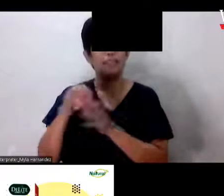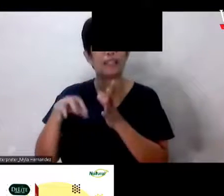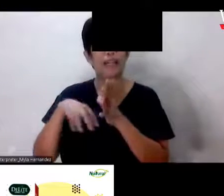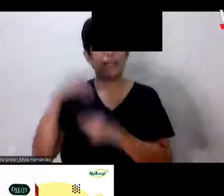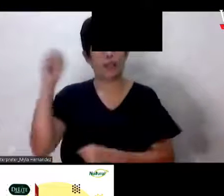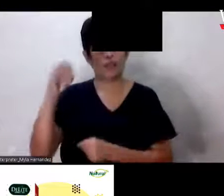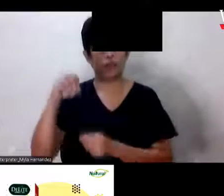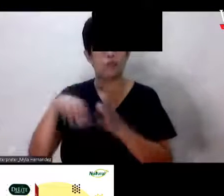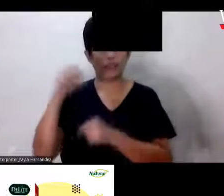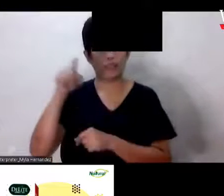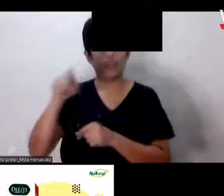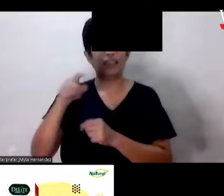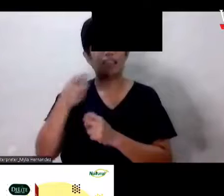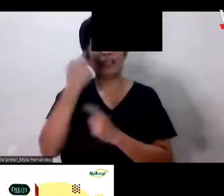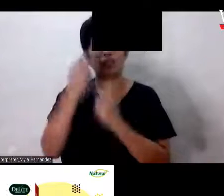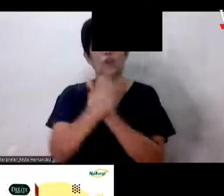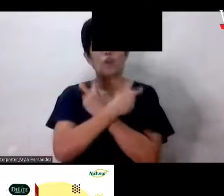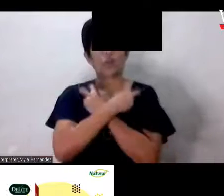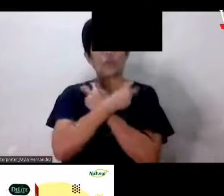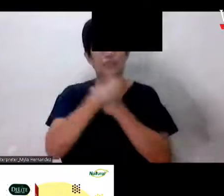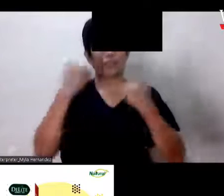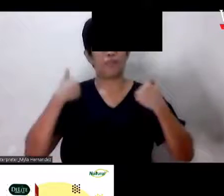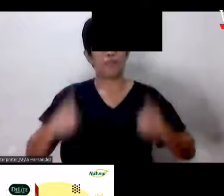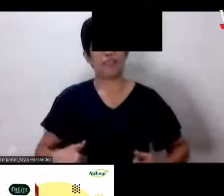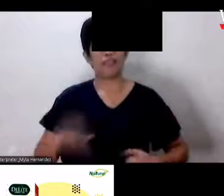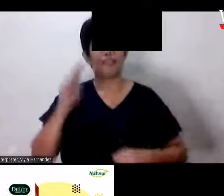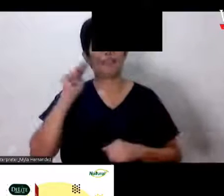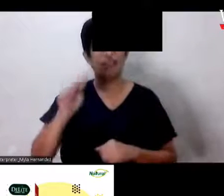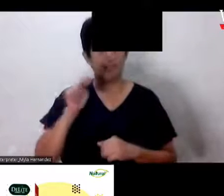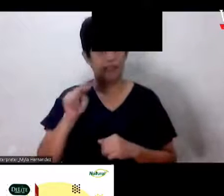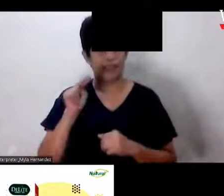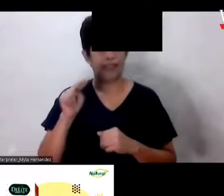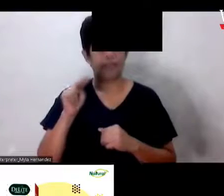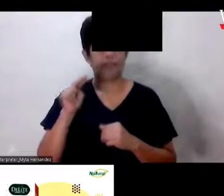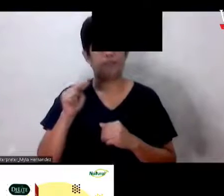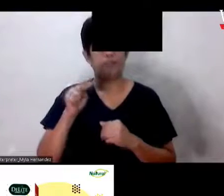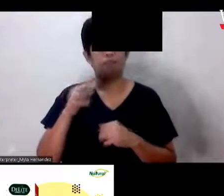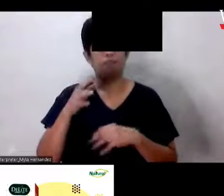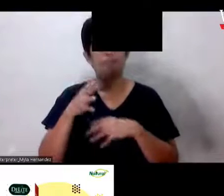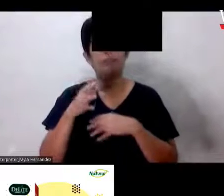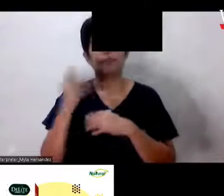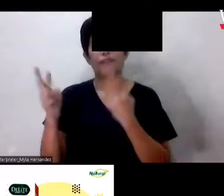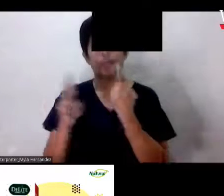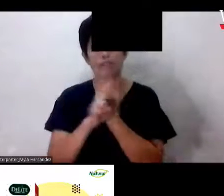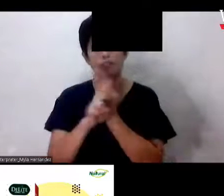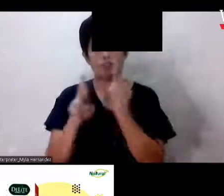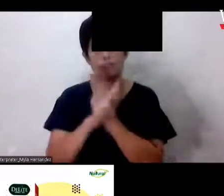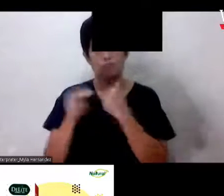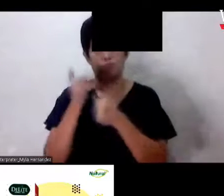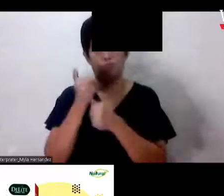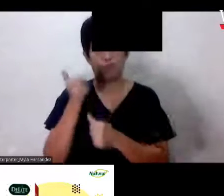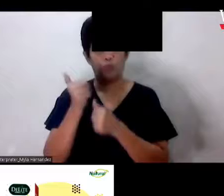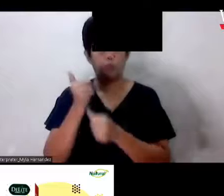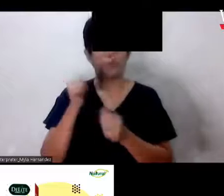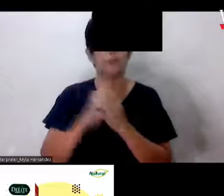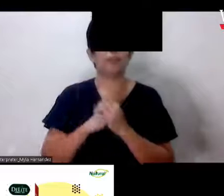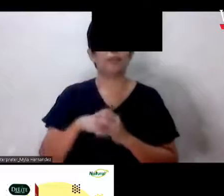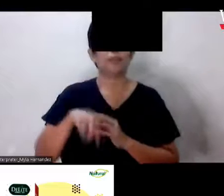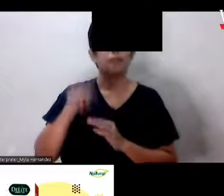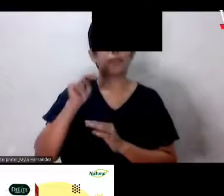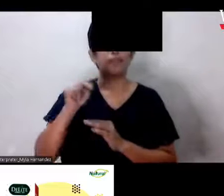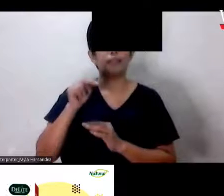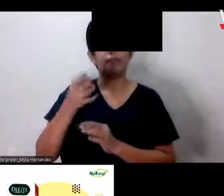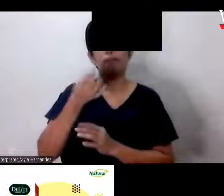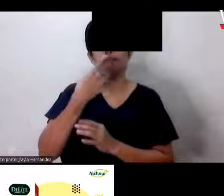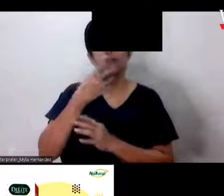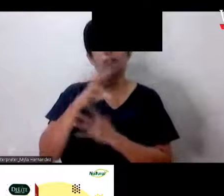Dahil Toxic po ito sa ating katawan At kailangan po natin Talagang regular Ang ating bowel movement So guru po Kailangan natin uminom